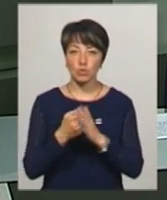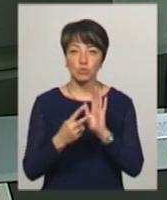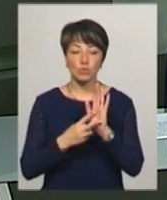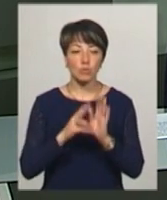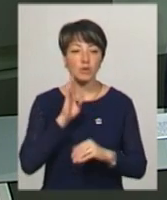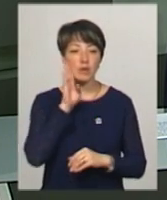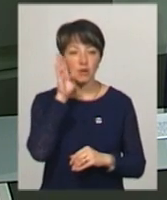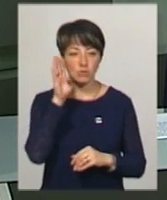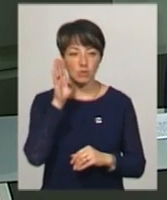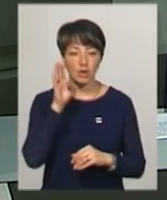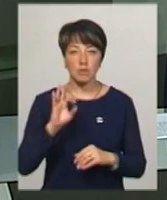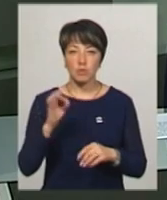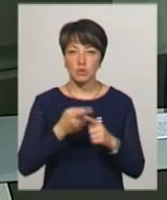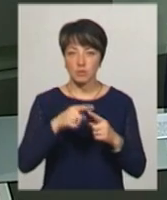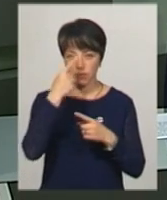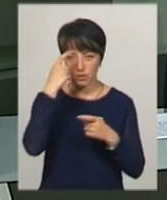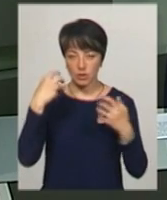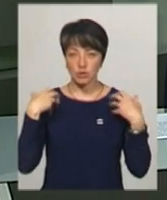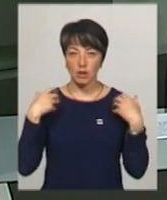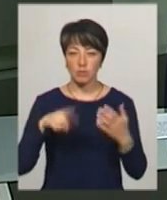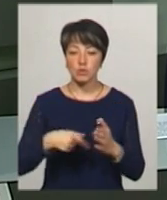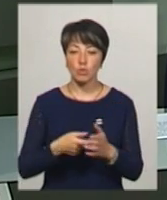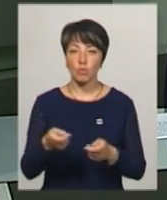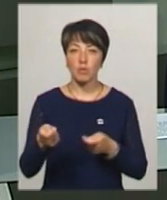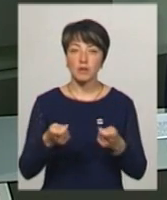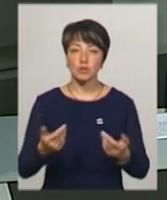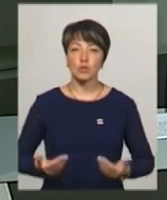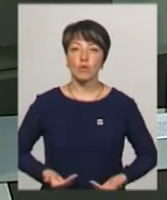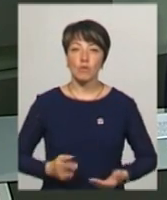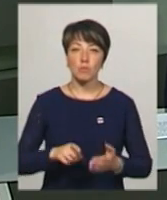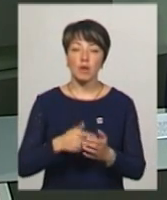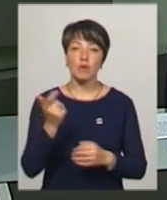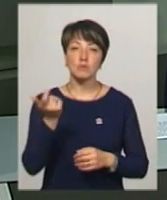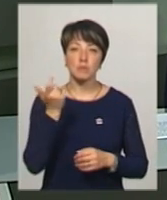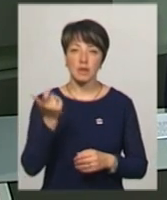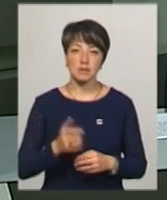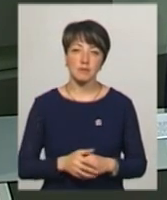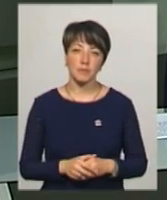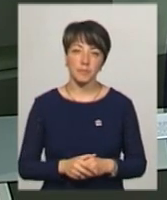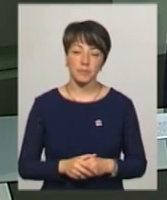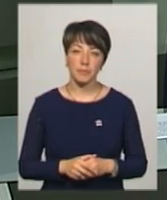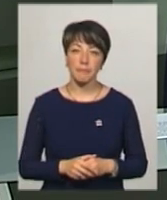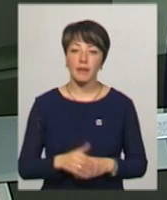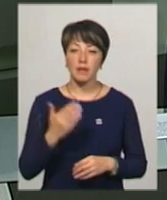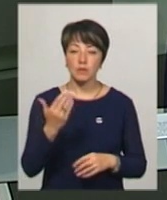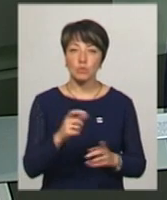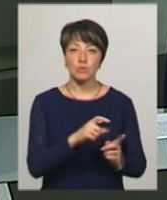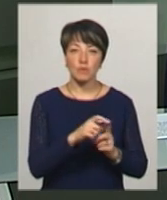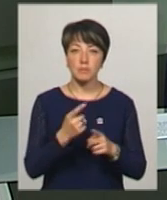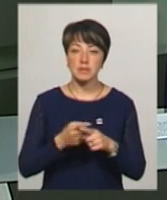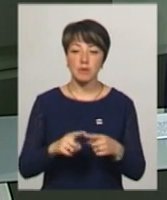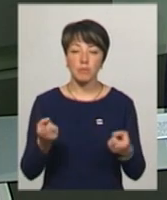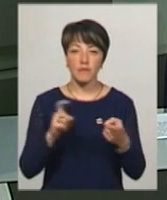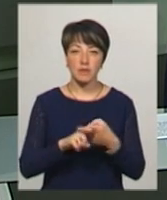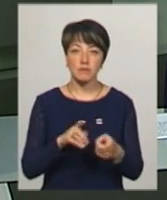7-ї години ранку. Про це повідомив начальник міського управління житлово-комунального господарства Василь Новачок. За його словами, це пов